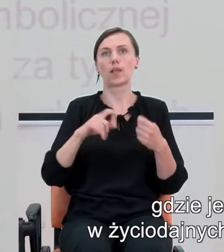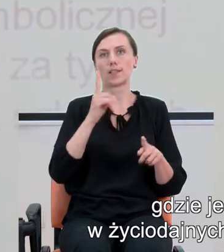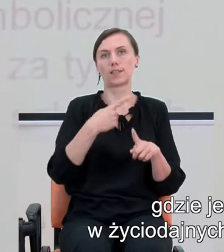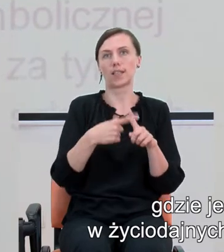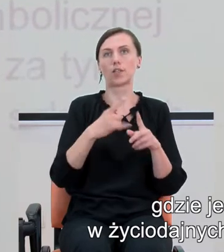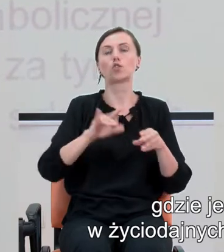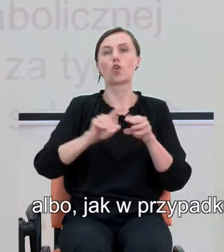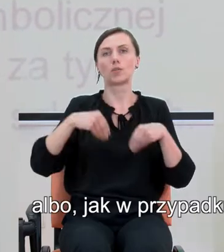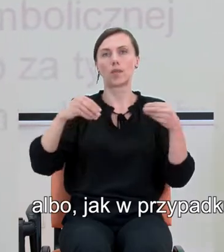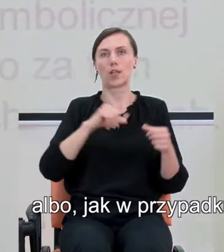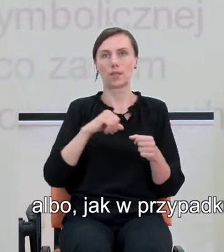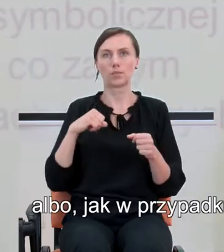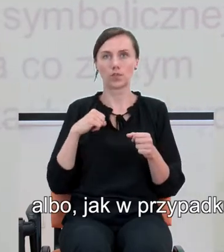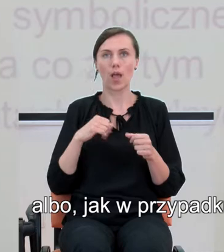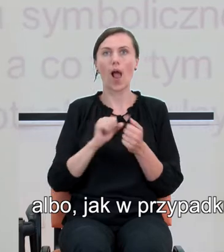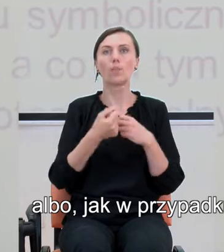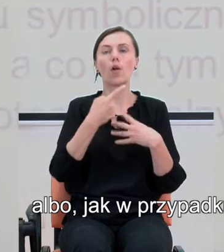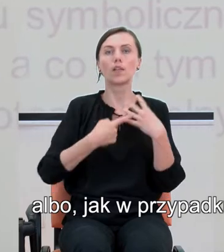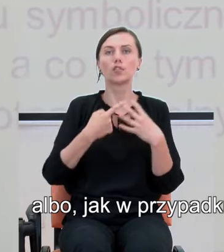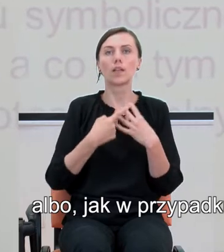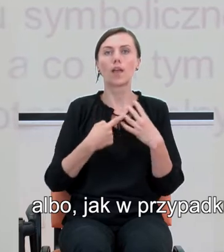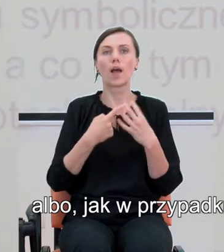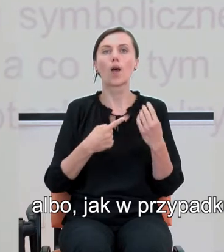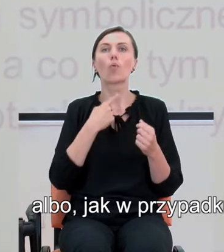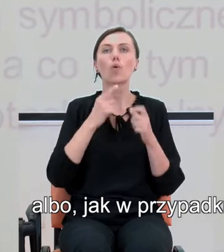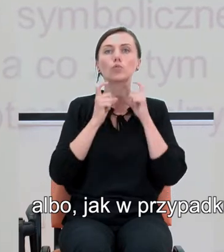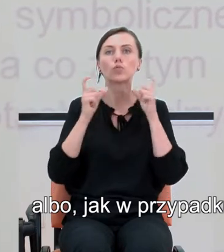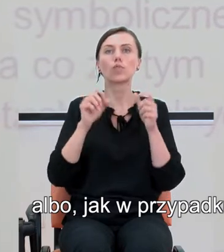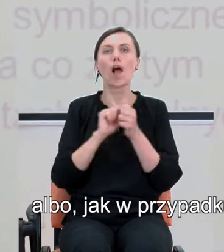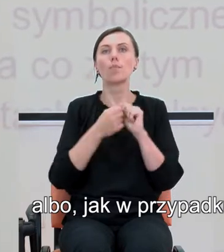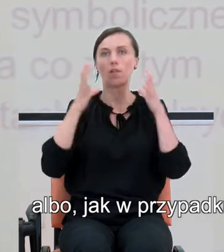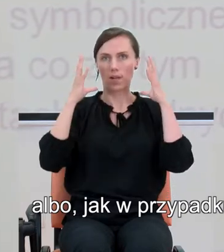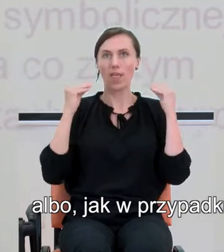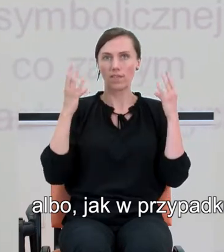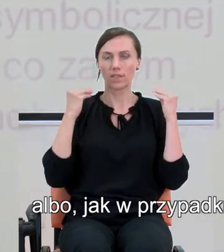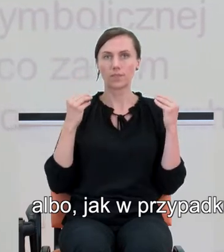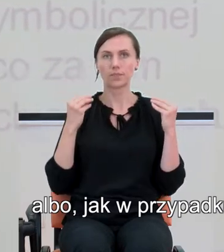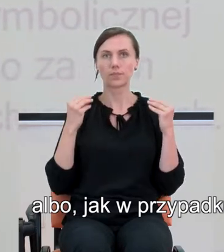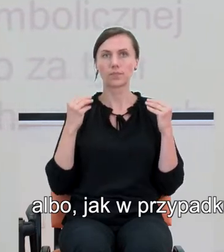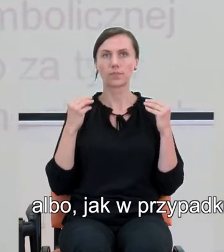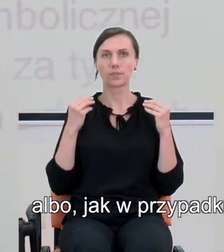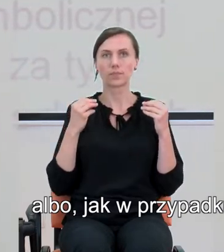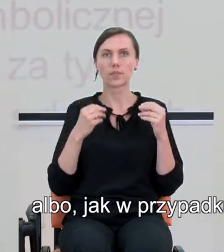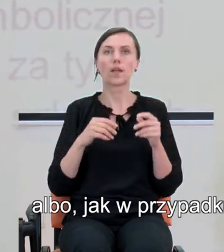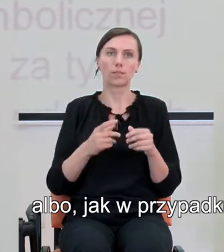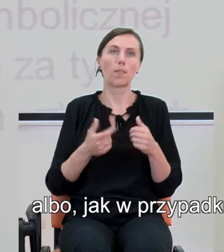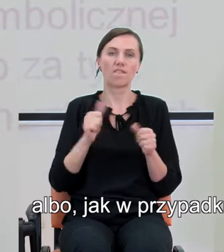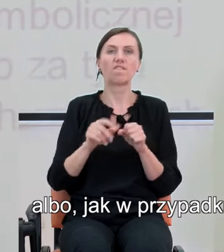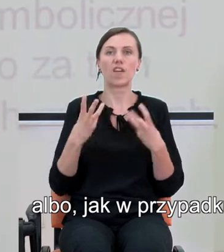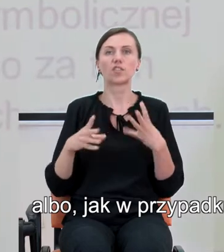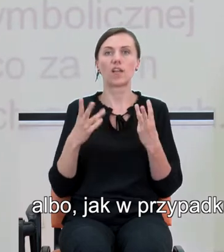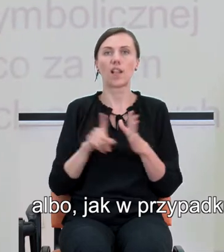rozmnażaniem albo jak w przypadku zliczania wokalizacji u lwów, no po prostu z przeżyciem.